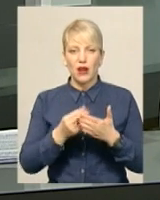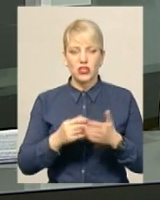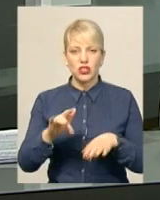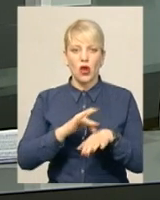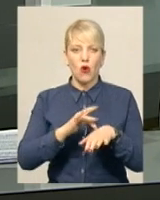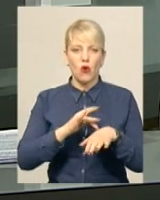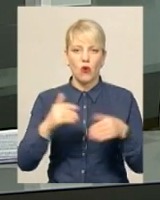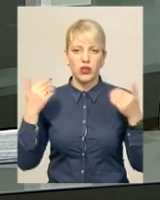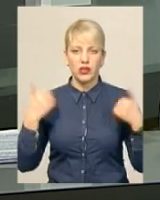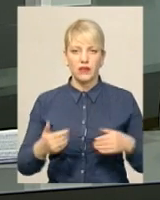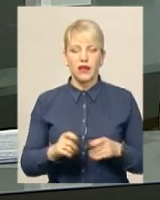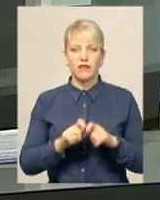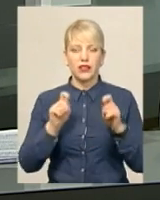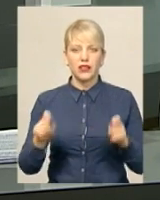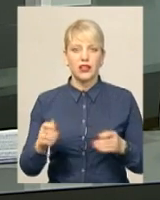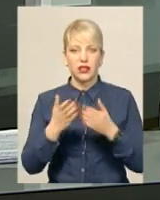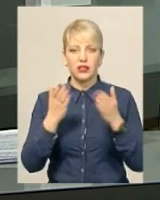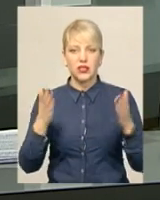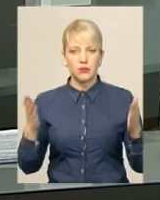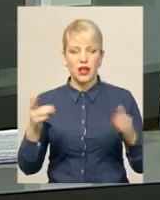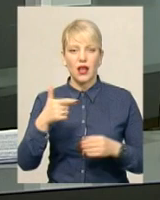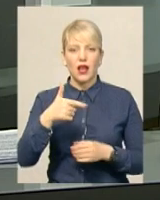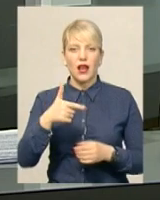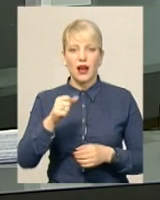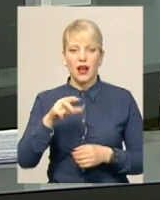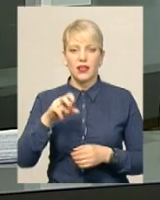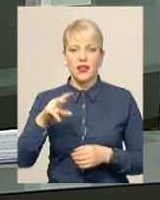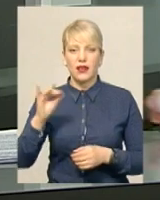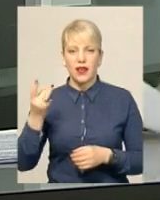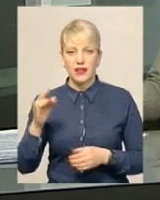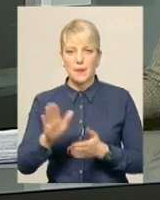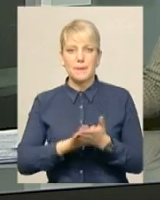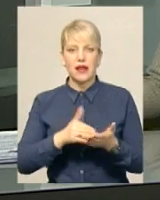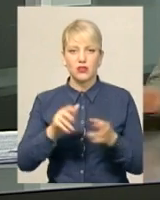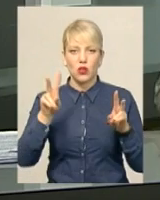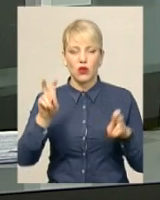Відкриють експозицію в галереї «Масло» 27 березня о 18 годині. Вхід вільний.